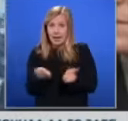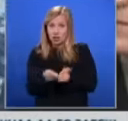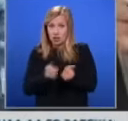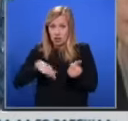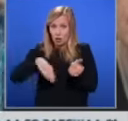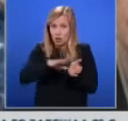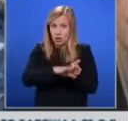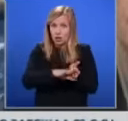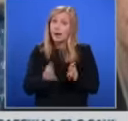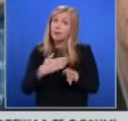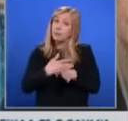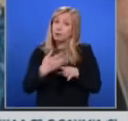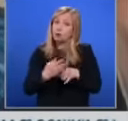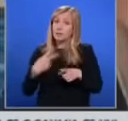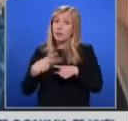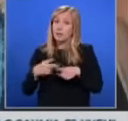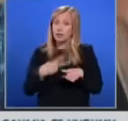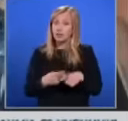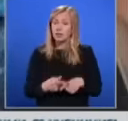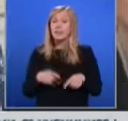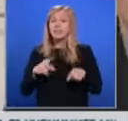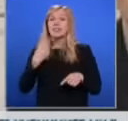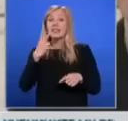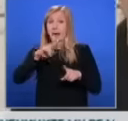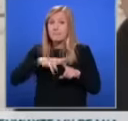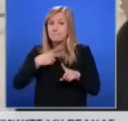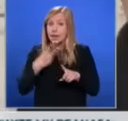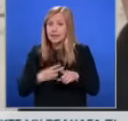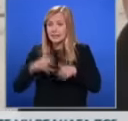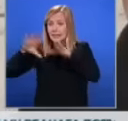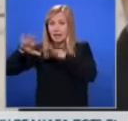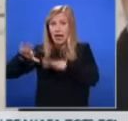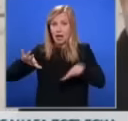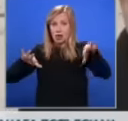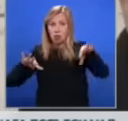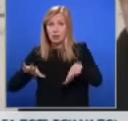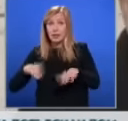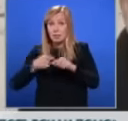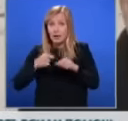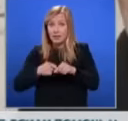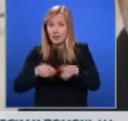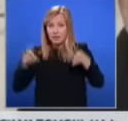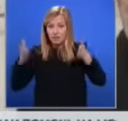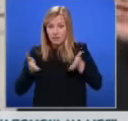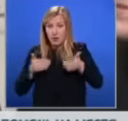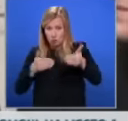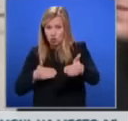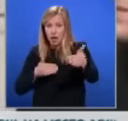месеца наносите, които слизат от Средна гора, които водата носи, направихи така, че във върховите участъци на реките